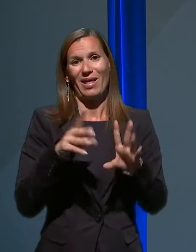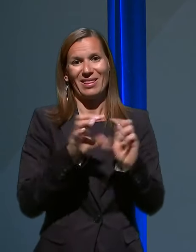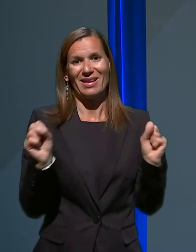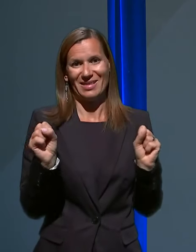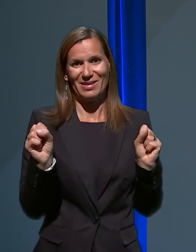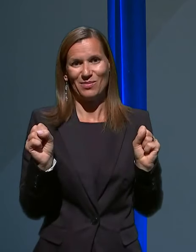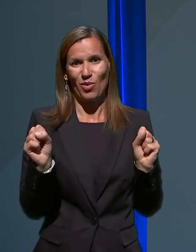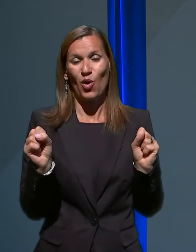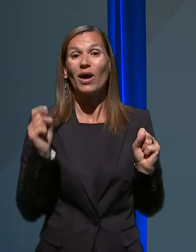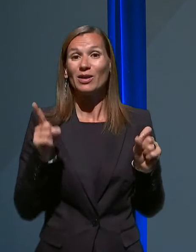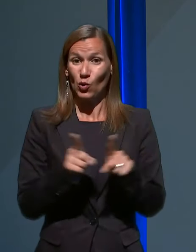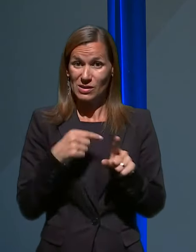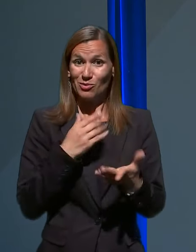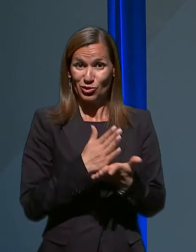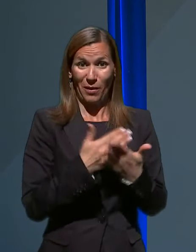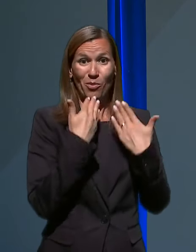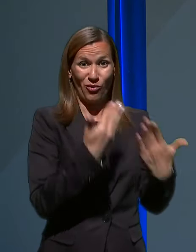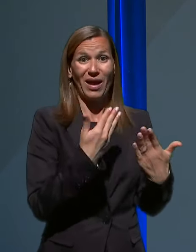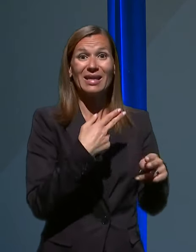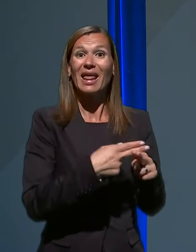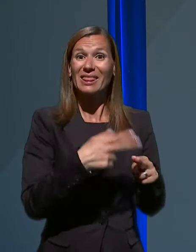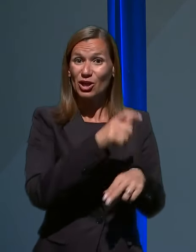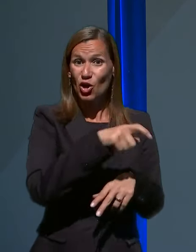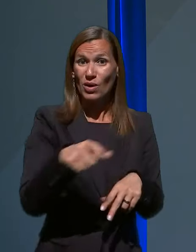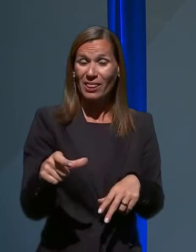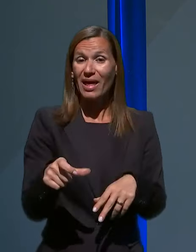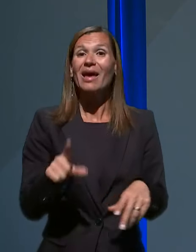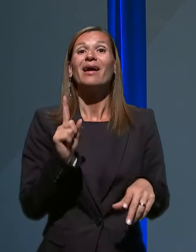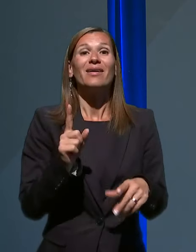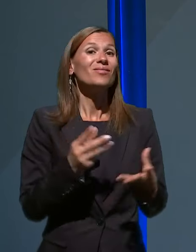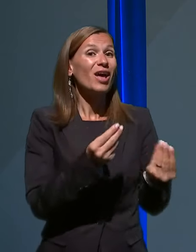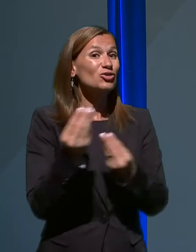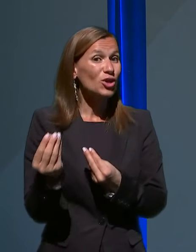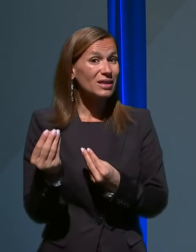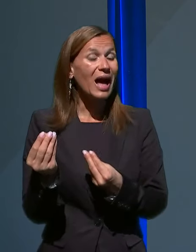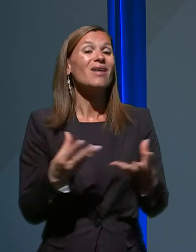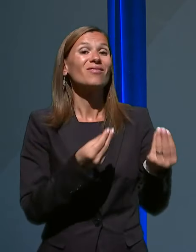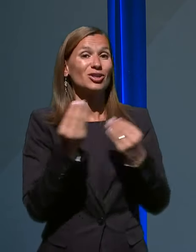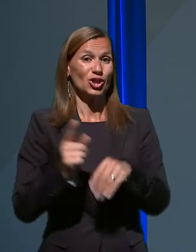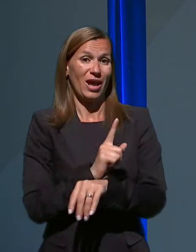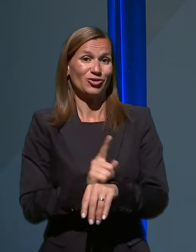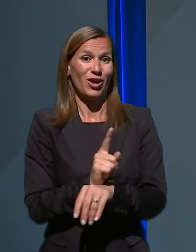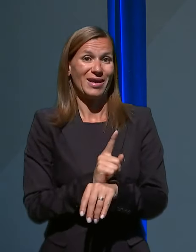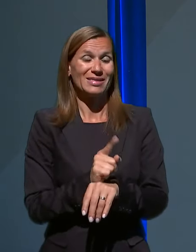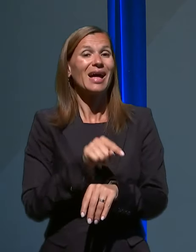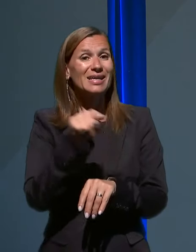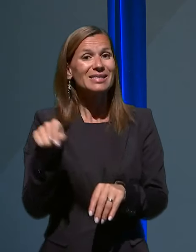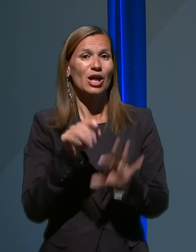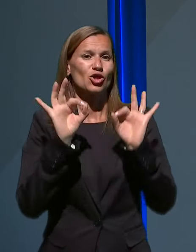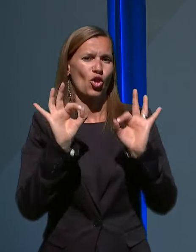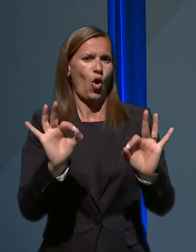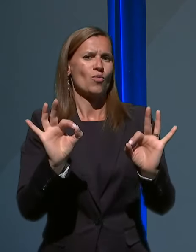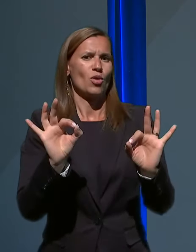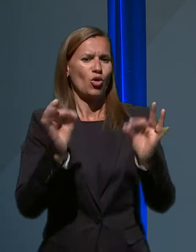In kot sem že pohvalila naše državljane, večina se večino časa dobro drži